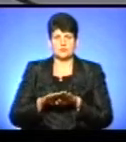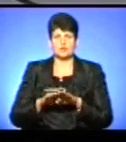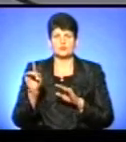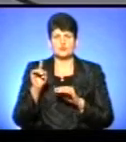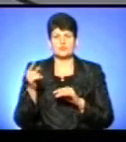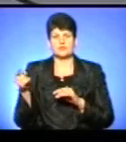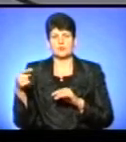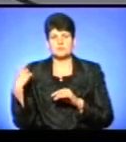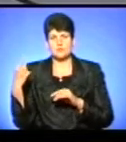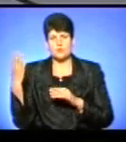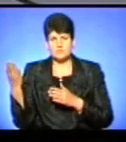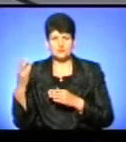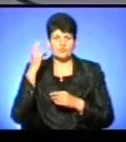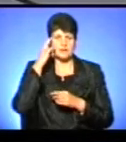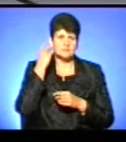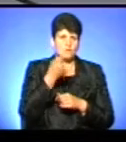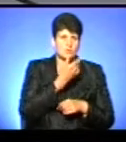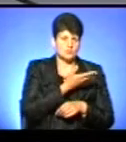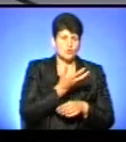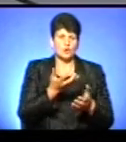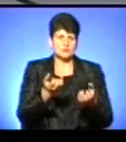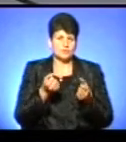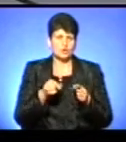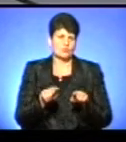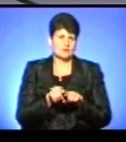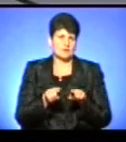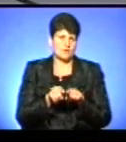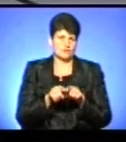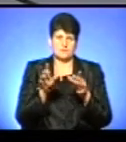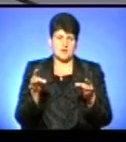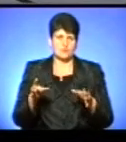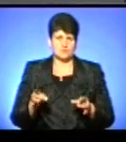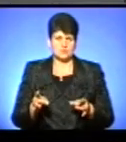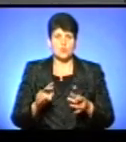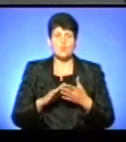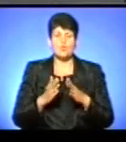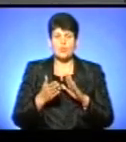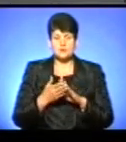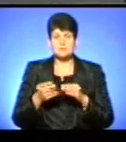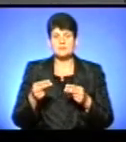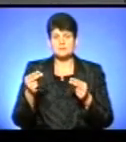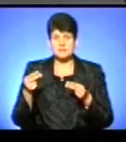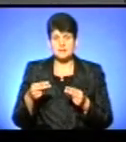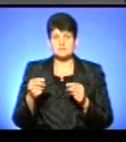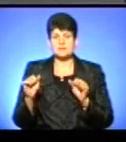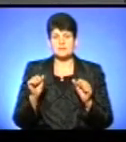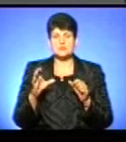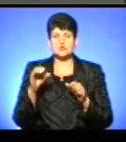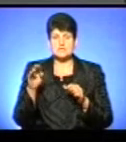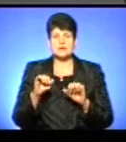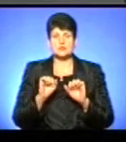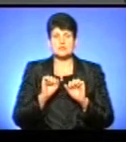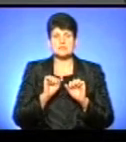на Тернопільщині, що на Київщині отримає однаковий пакунок. Ще раз повторююся, що угода укладена між Департаментом соціального